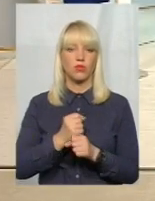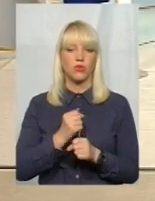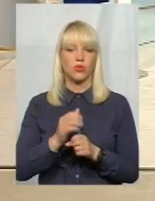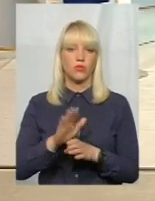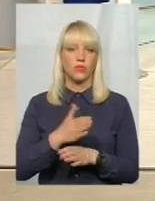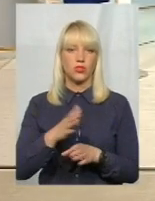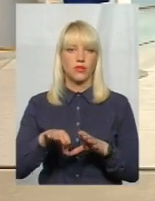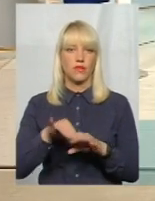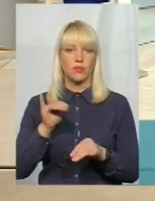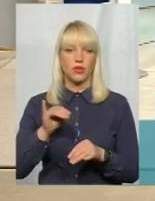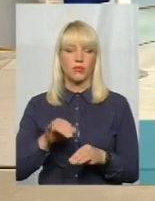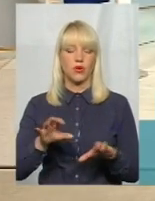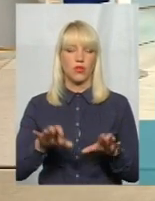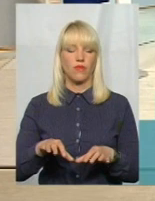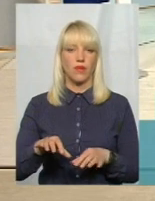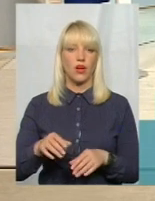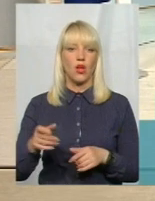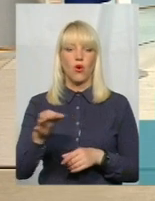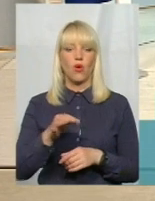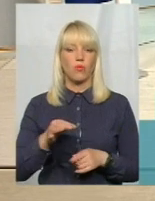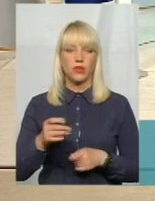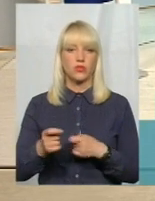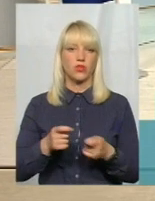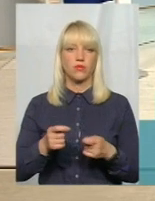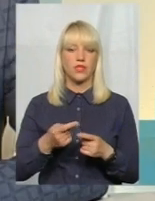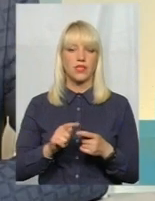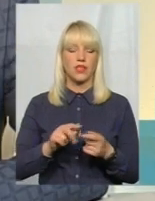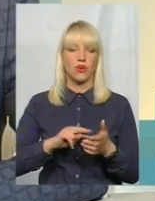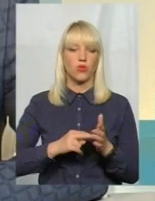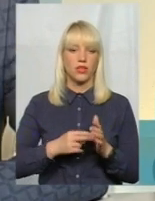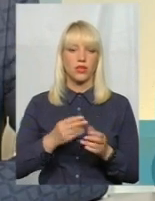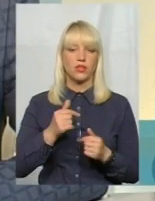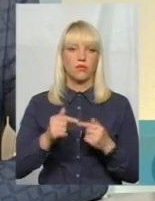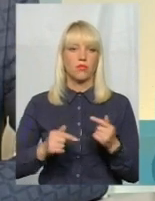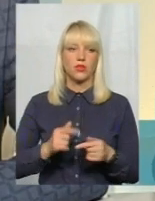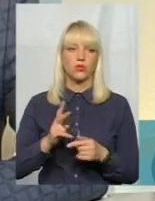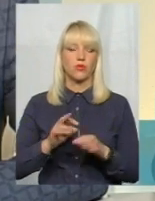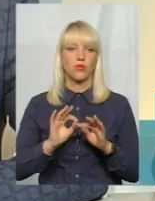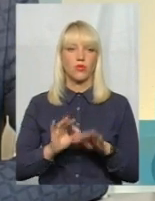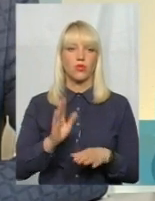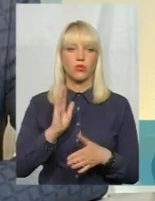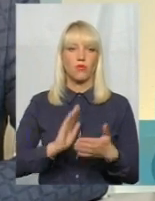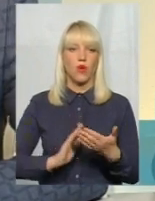Тобто, голова обласної адміністрації – це є координатор, менеджер, який проводить політику в області.